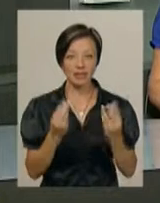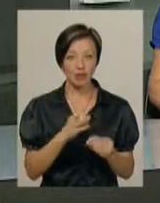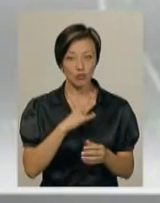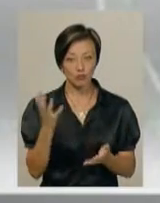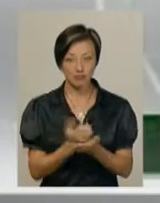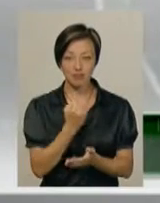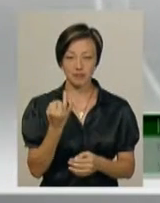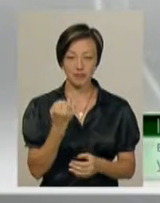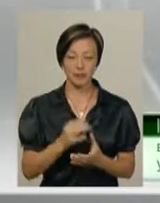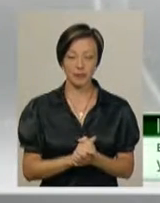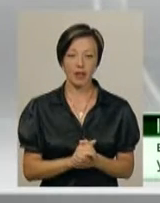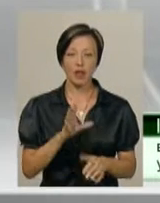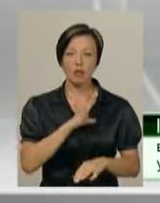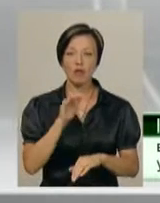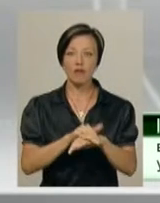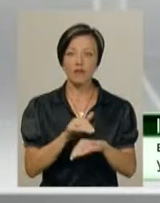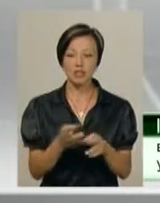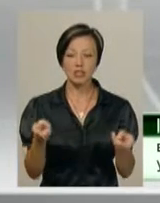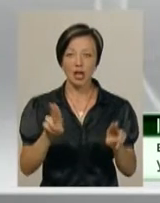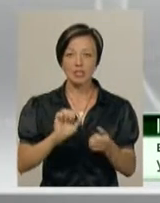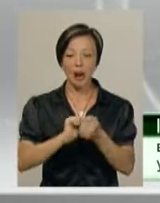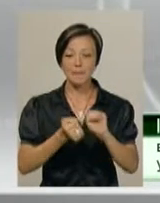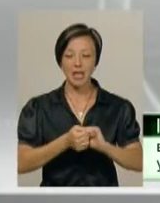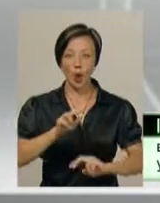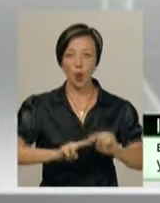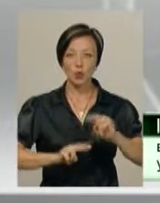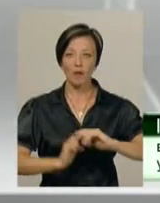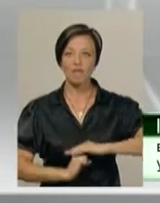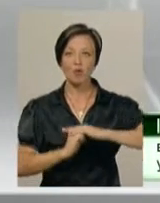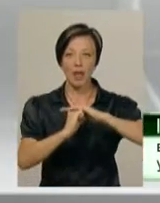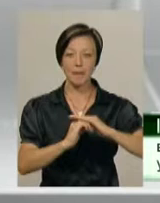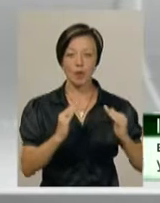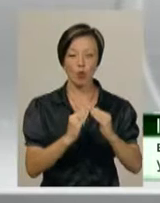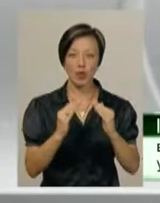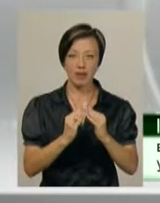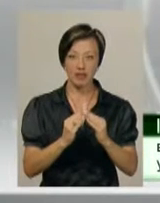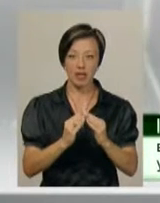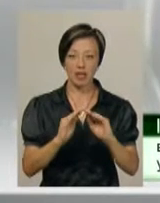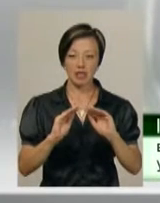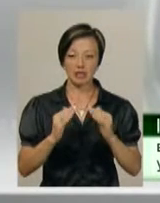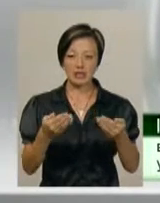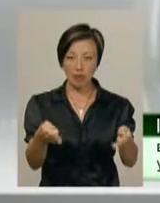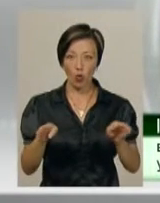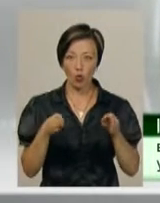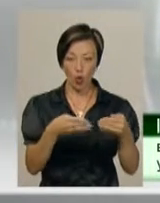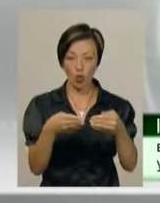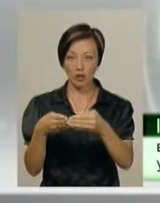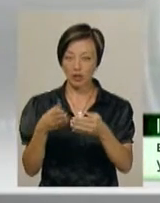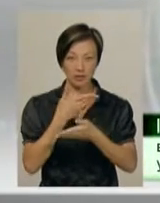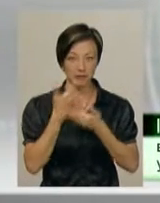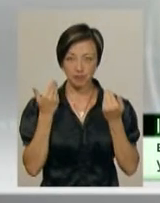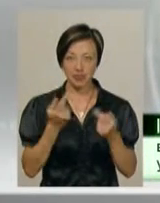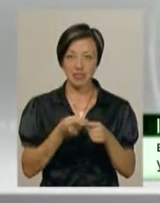Було виявлено залишки кам'яних конструкцій, фундаментів будівлі, заокругленими кутами абсидного типу.